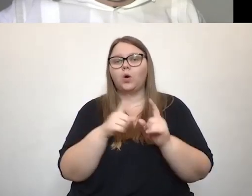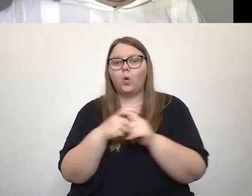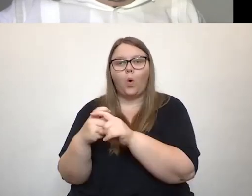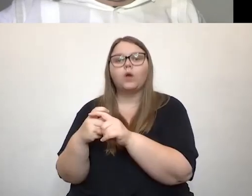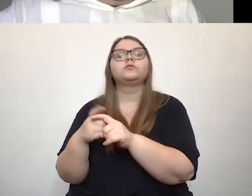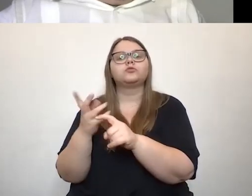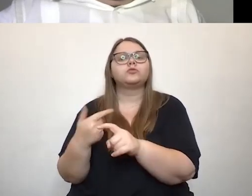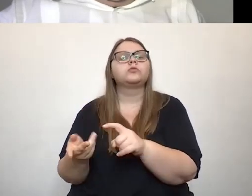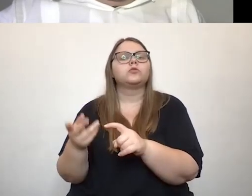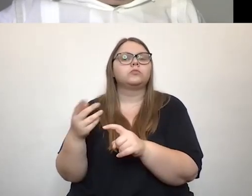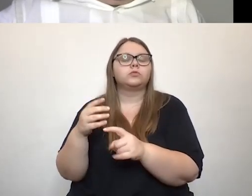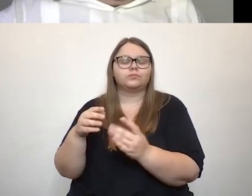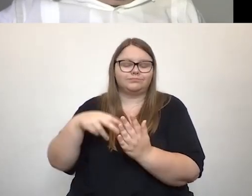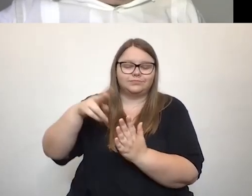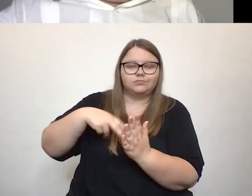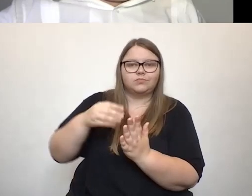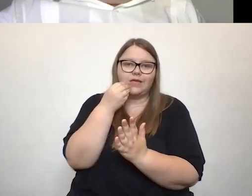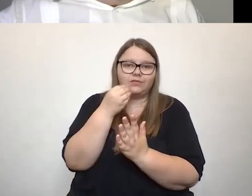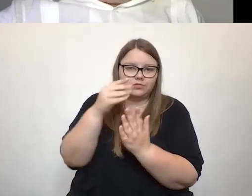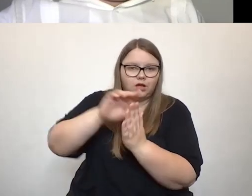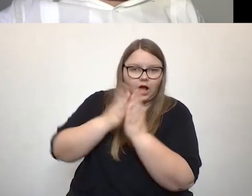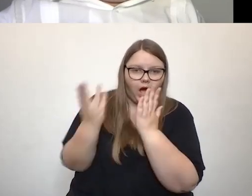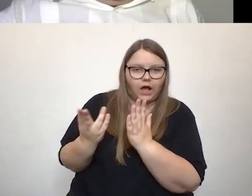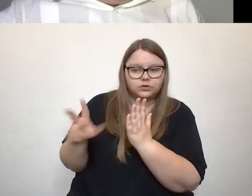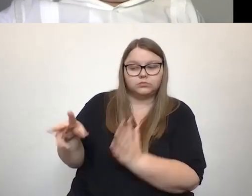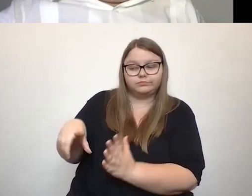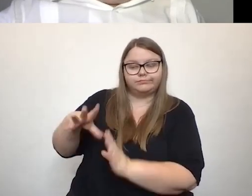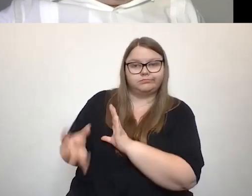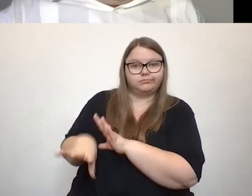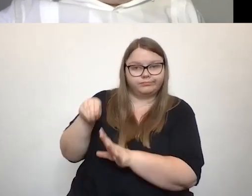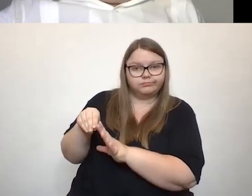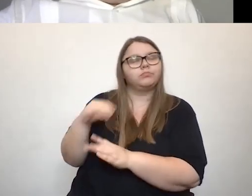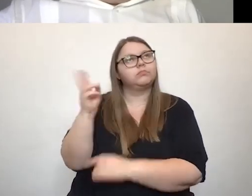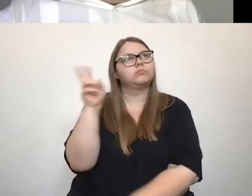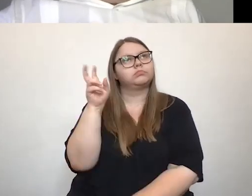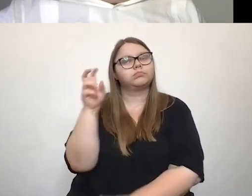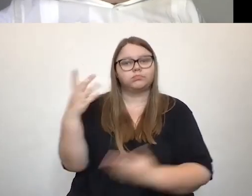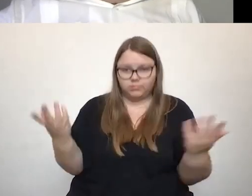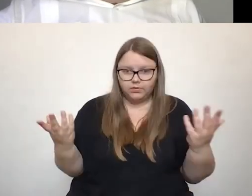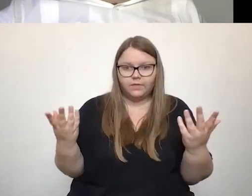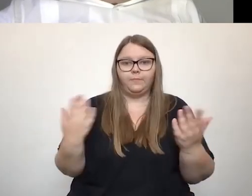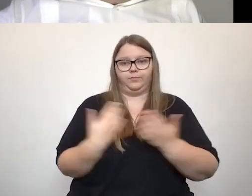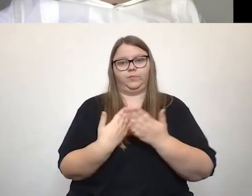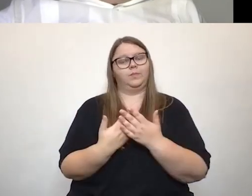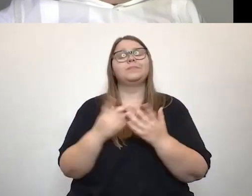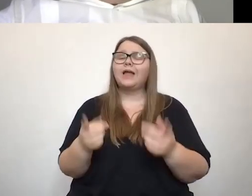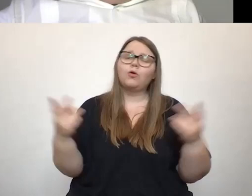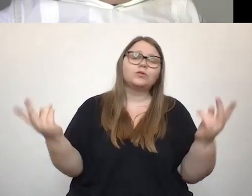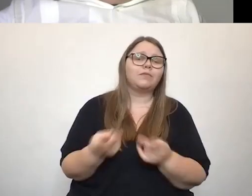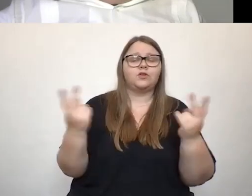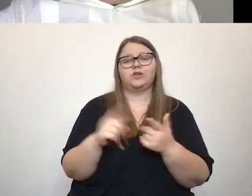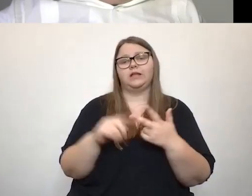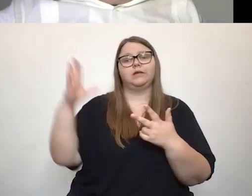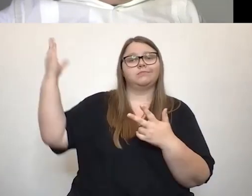zu kriegen, kommt in Deutschland auch zum Teil, aber noch viel seltener und da gibt es zum Beispiel eben auch ganz selbstverständlich Ansagen